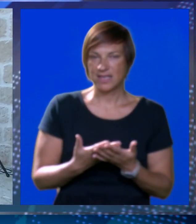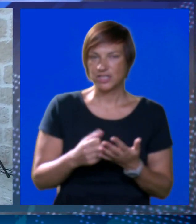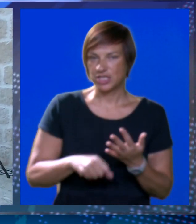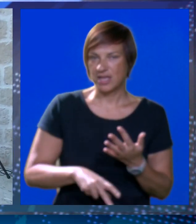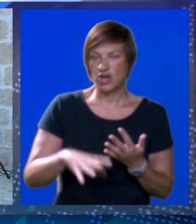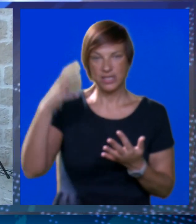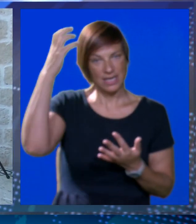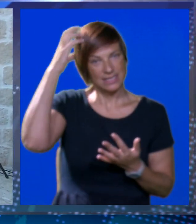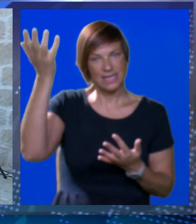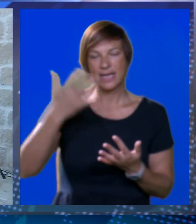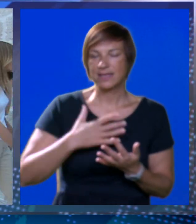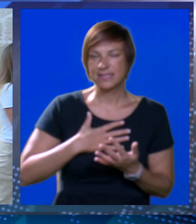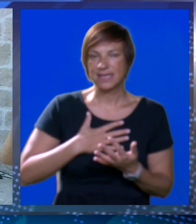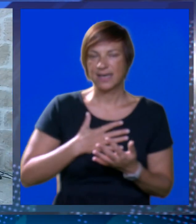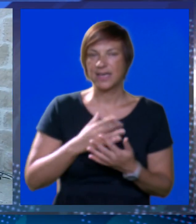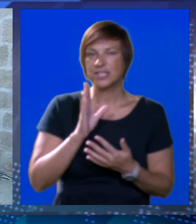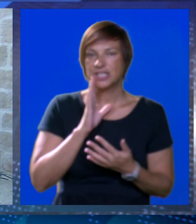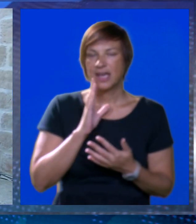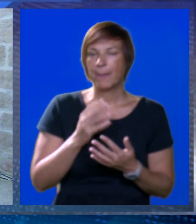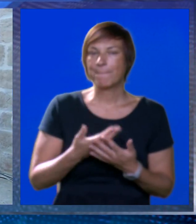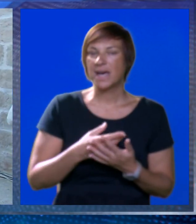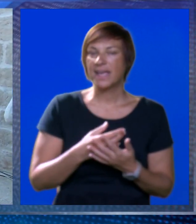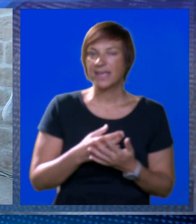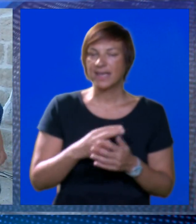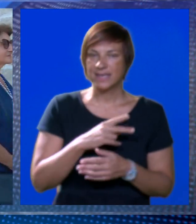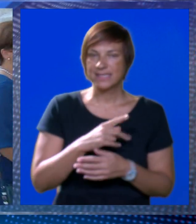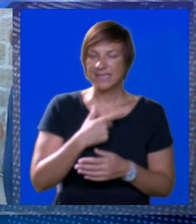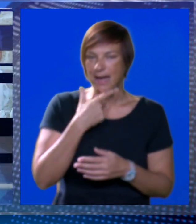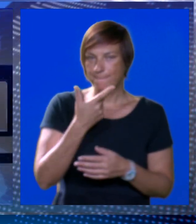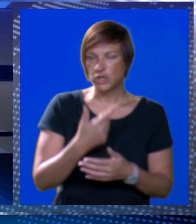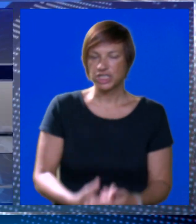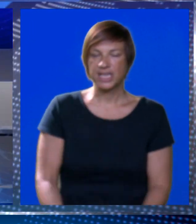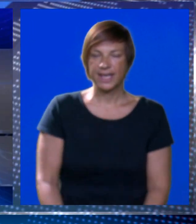Rodila se kraljica naše i majka sina Božjega.